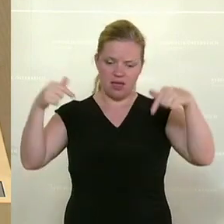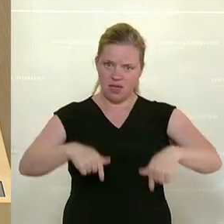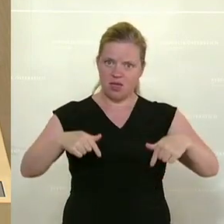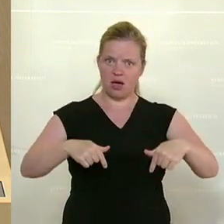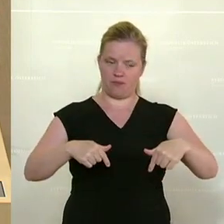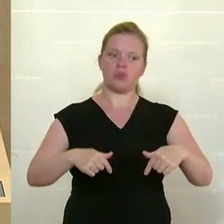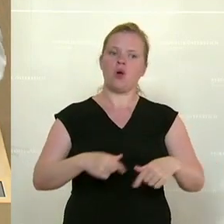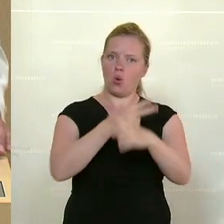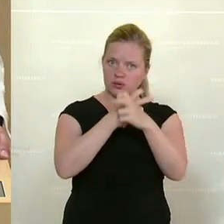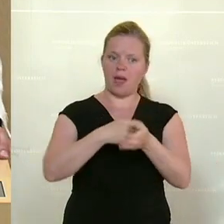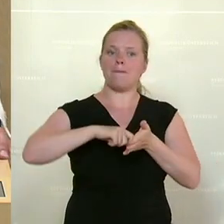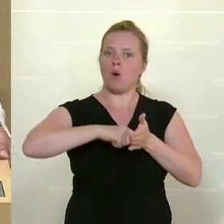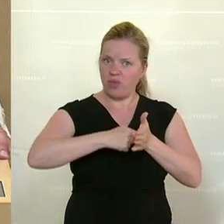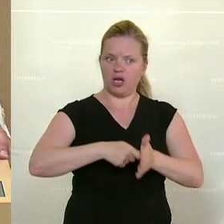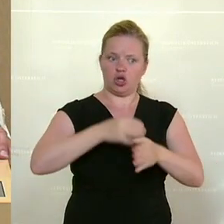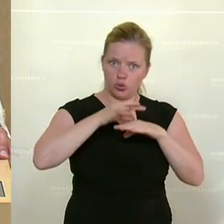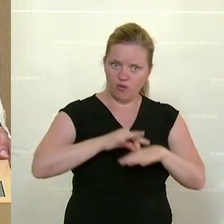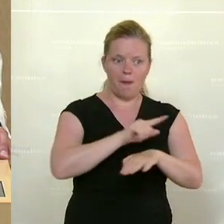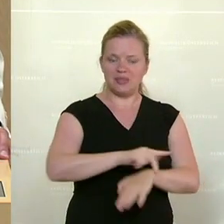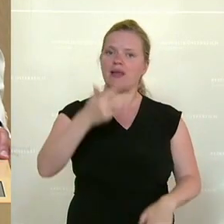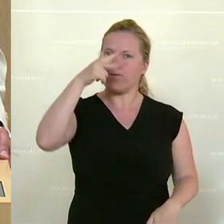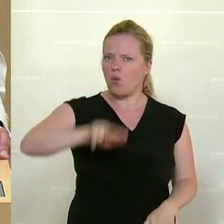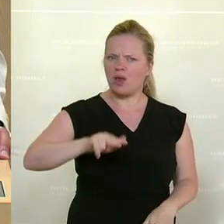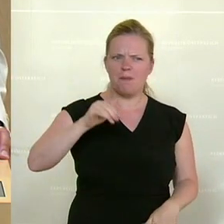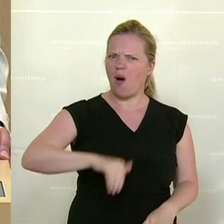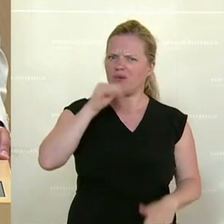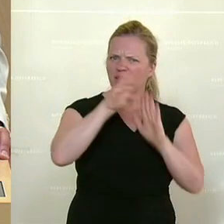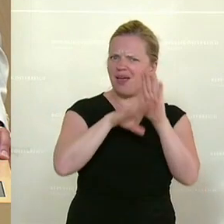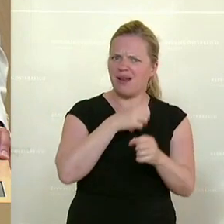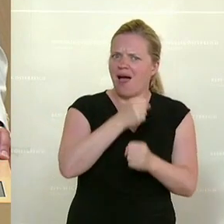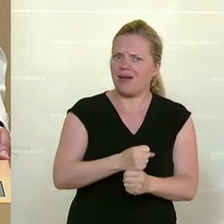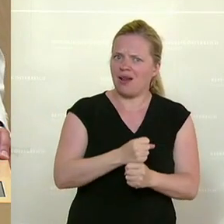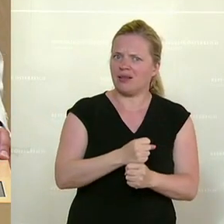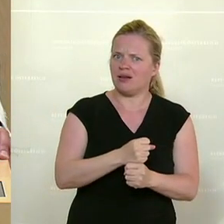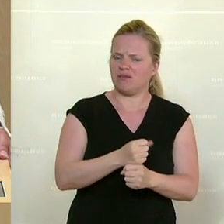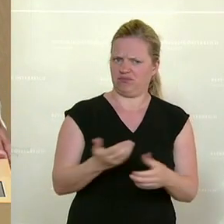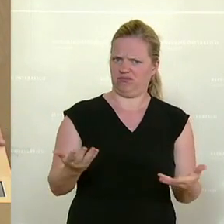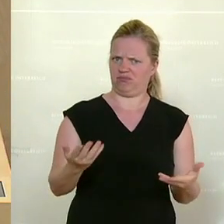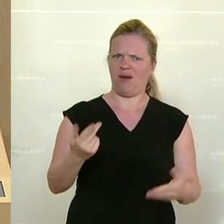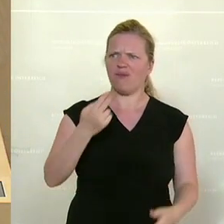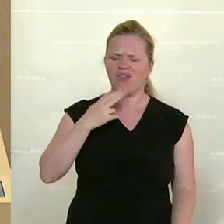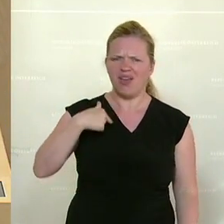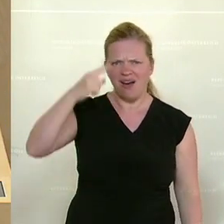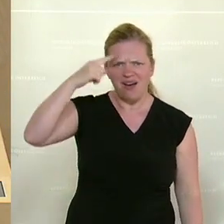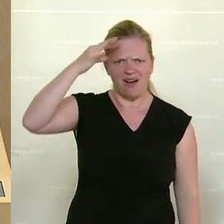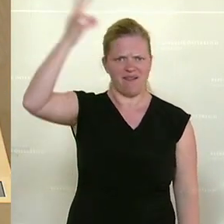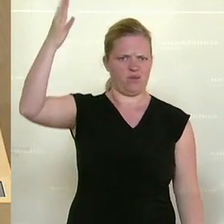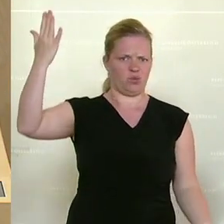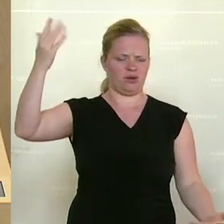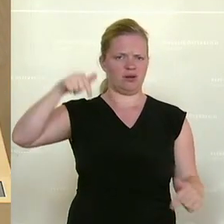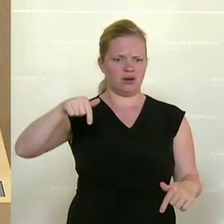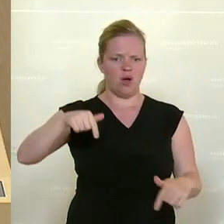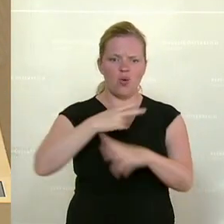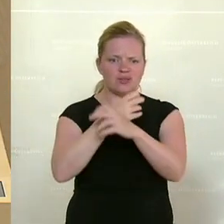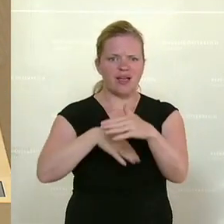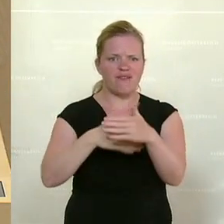durchführe, bis zu drei Monate, brauche ich mich an keine Regeln halten in Österreich. Also wenn so etwas einfällt und das der österreichischen Wirtschaft